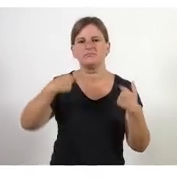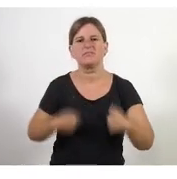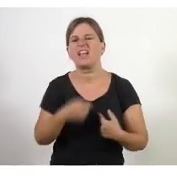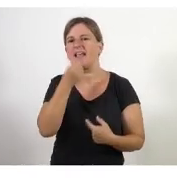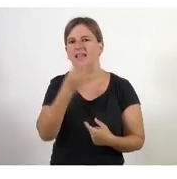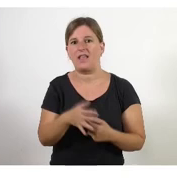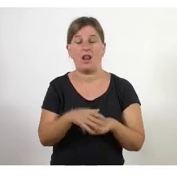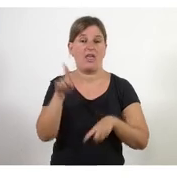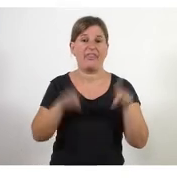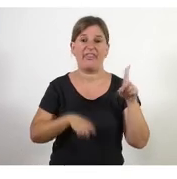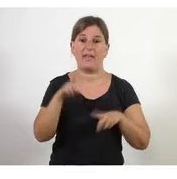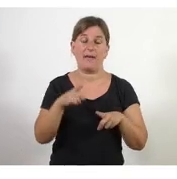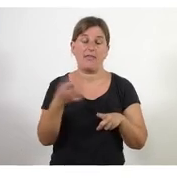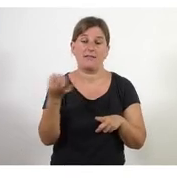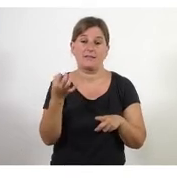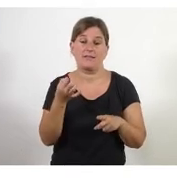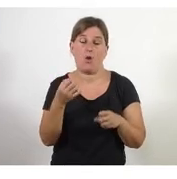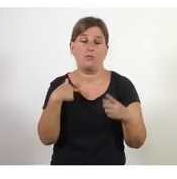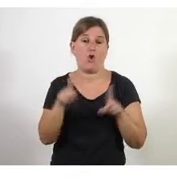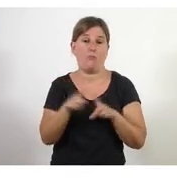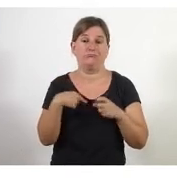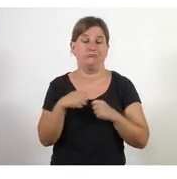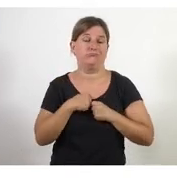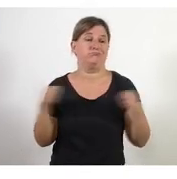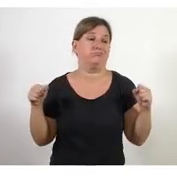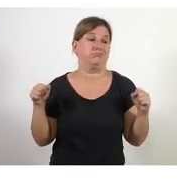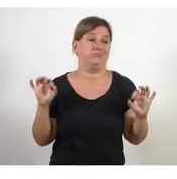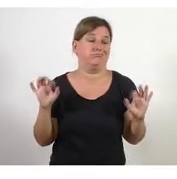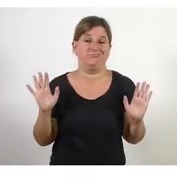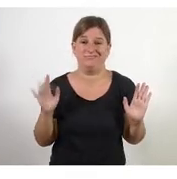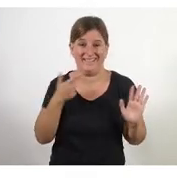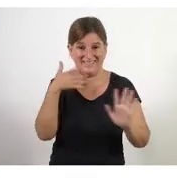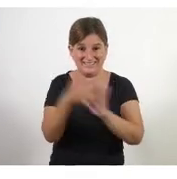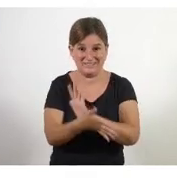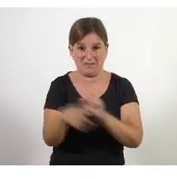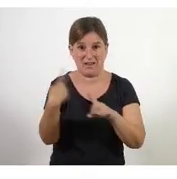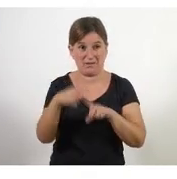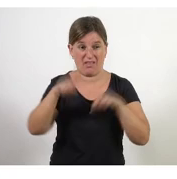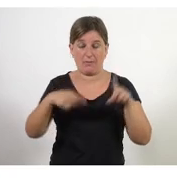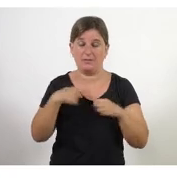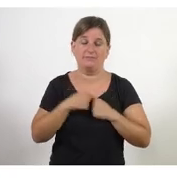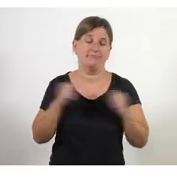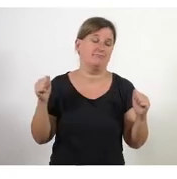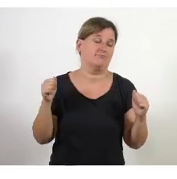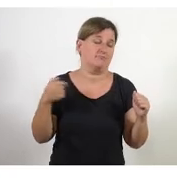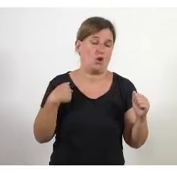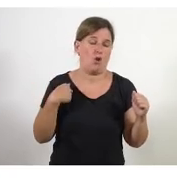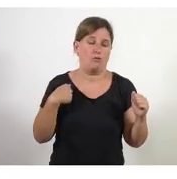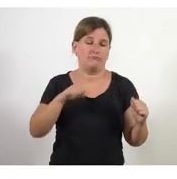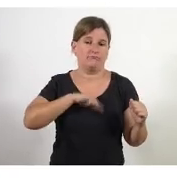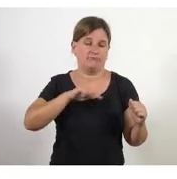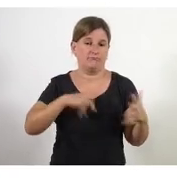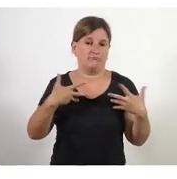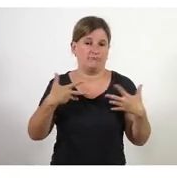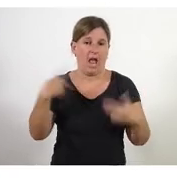implica posar-te en una posició de vulnerabilitat perquè potser ho esteu passant malament i has de tocar amb un soci per dir-li